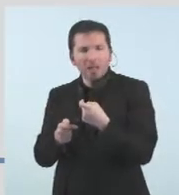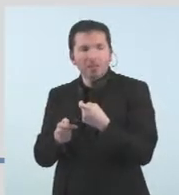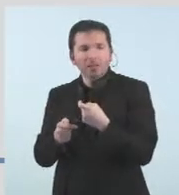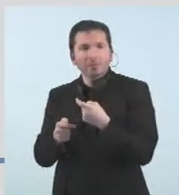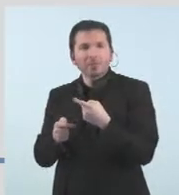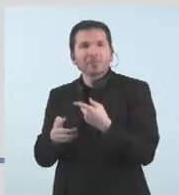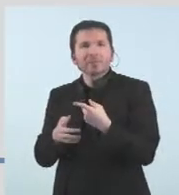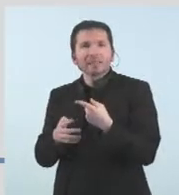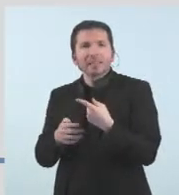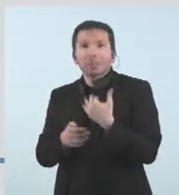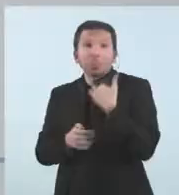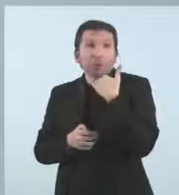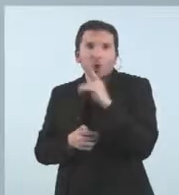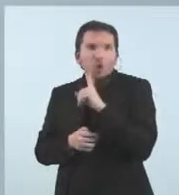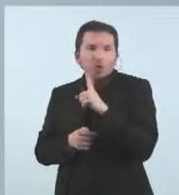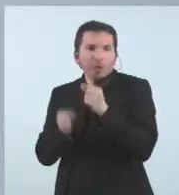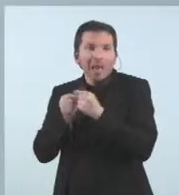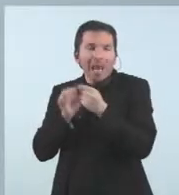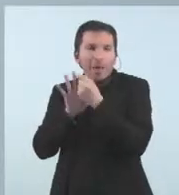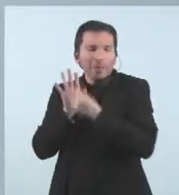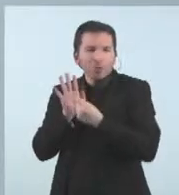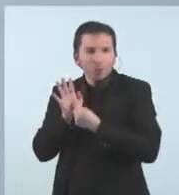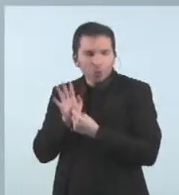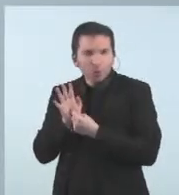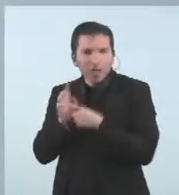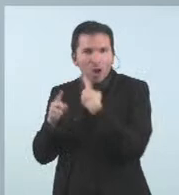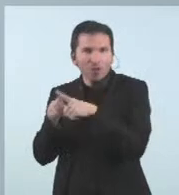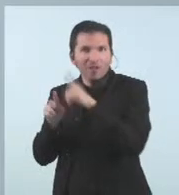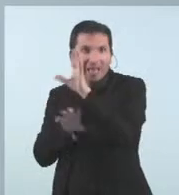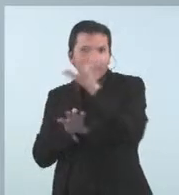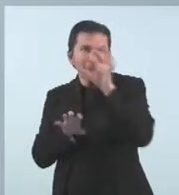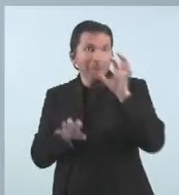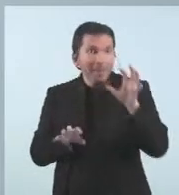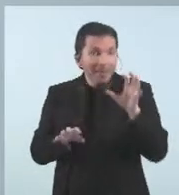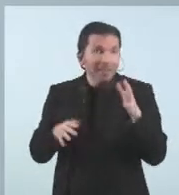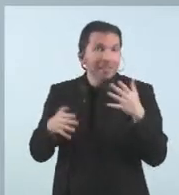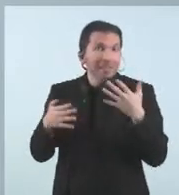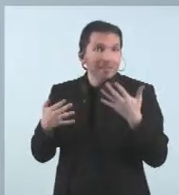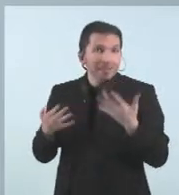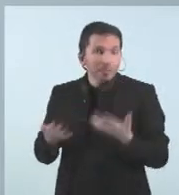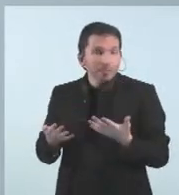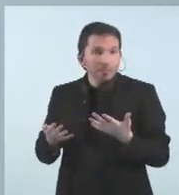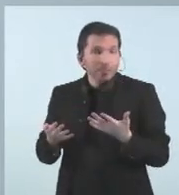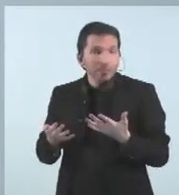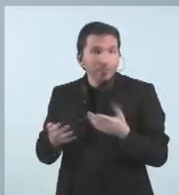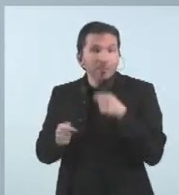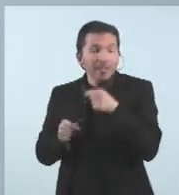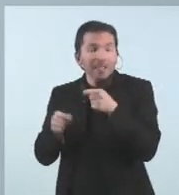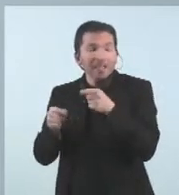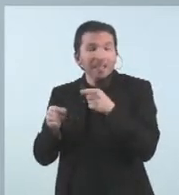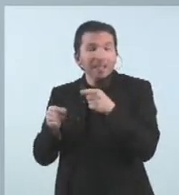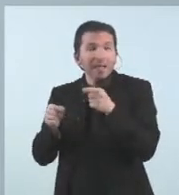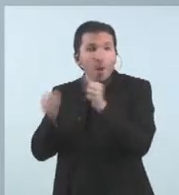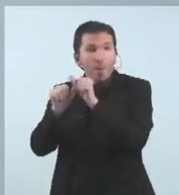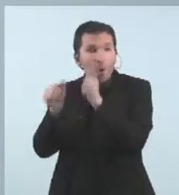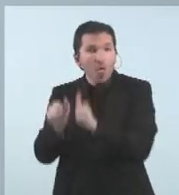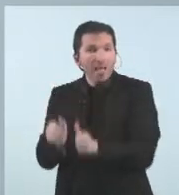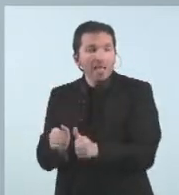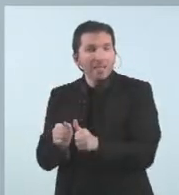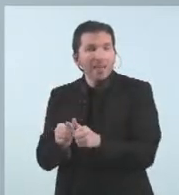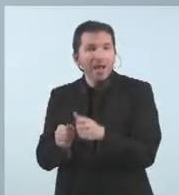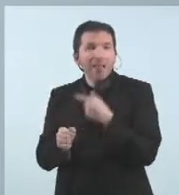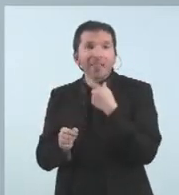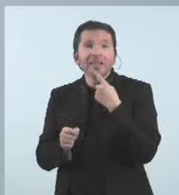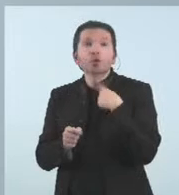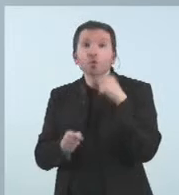de les mesures sanitàries en els diferents països i per tant aquesta modalitat de subvenció que comporta un